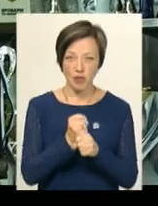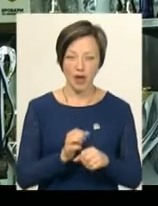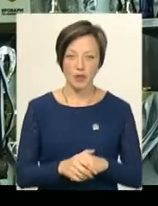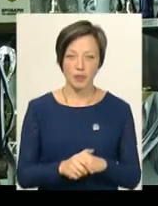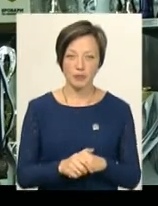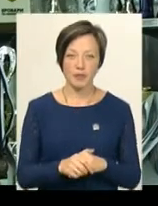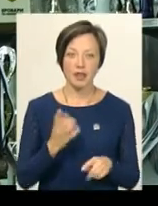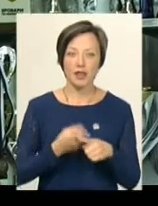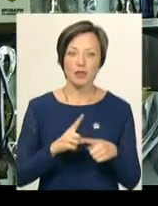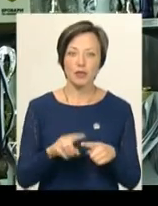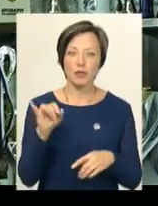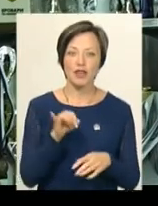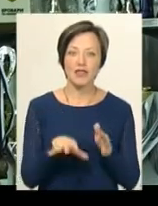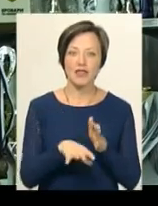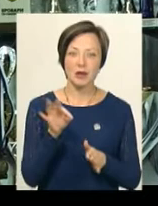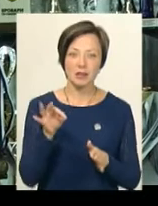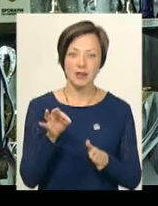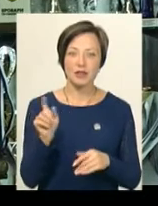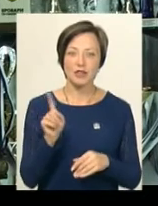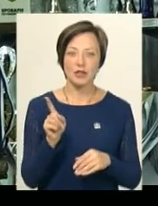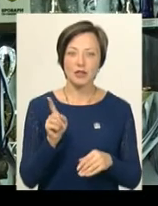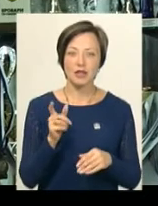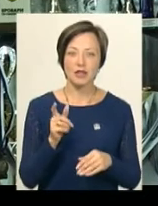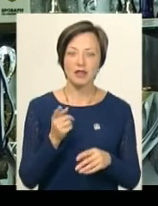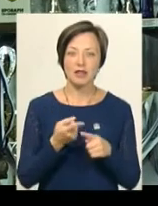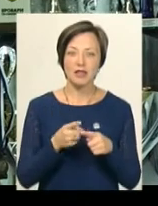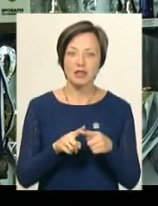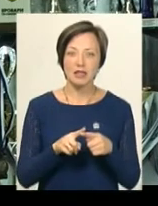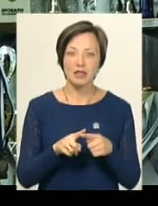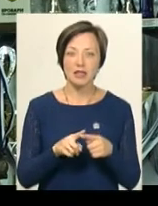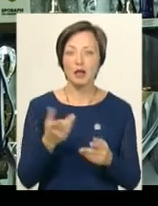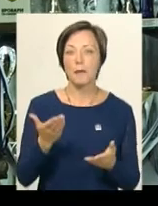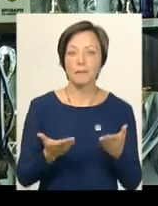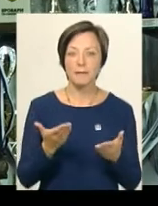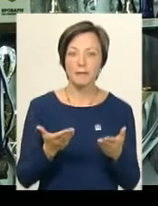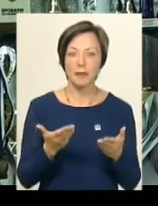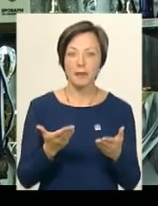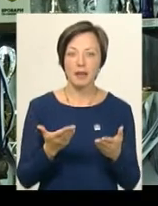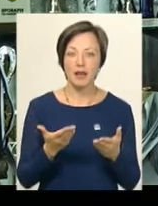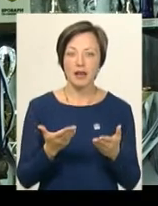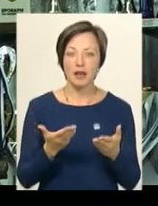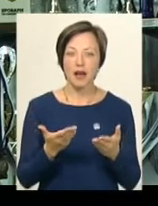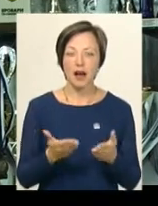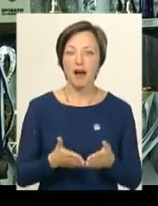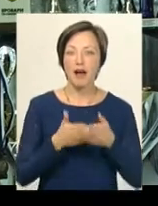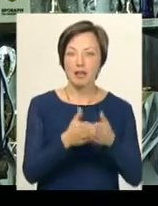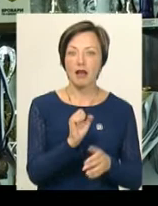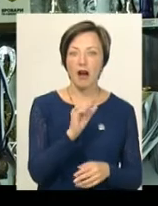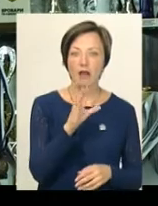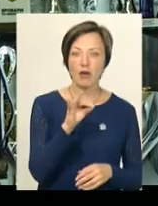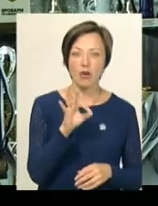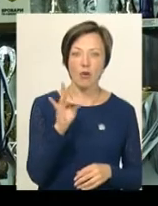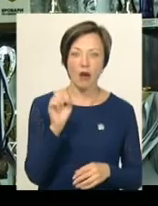Тому я вибрав, що немає ніяких, тому що, наприклад, крейсера «Ворова» знають всі, а С-700